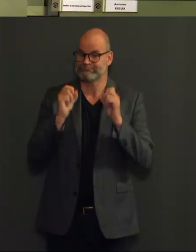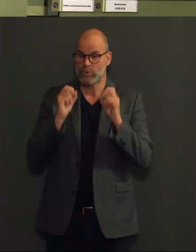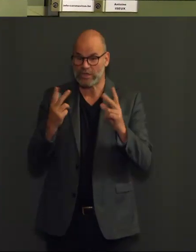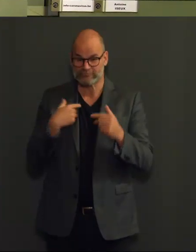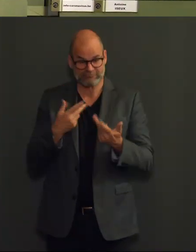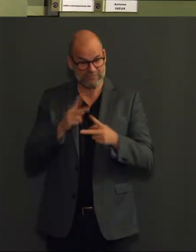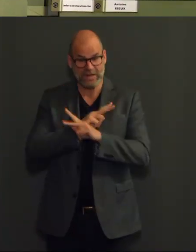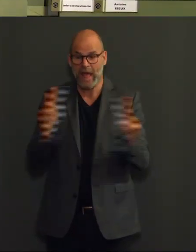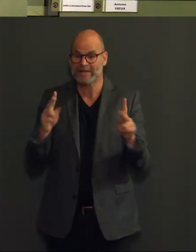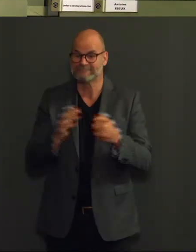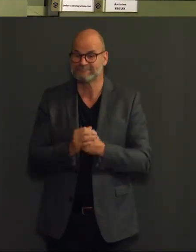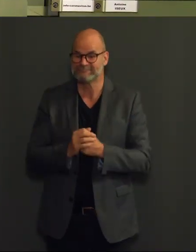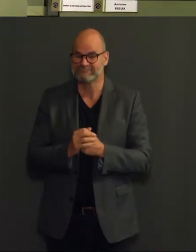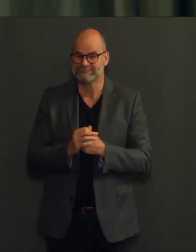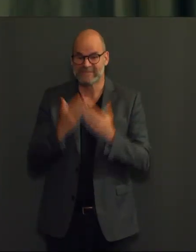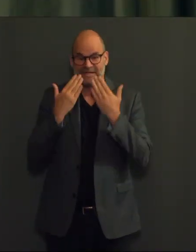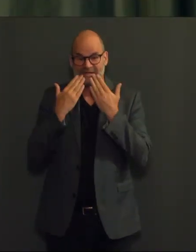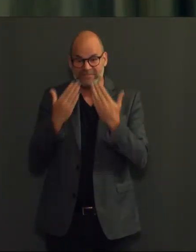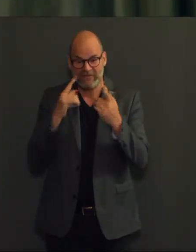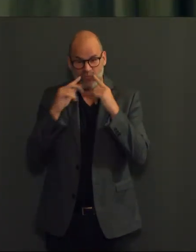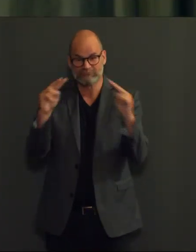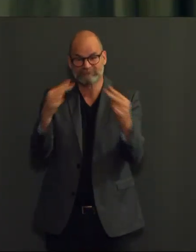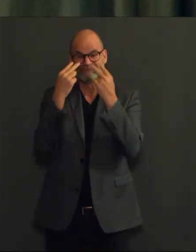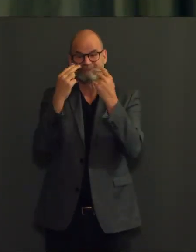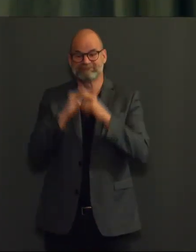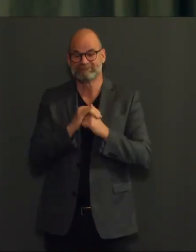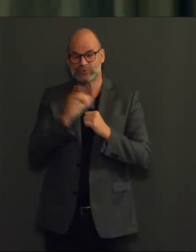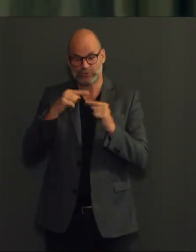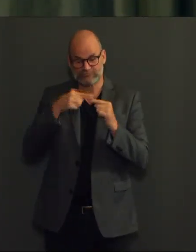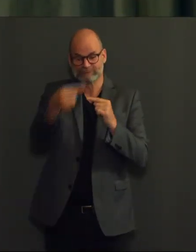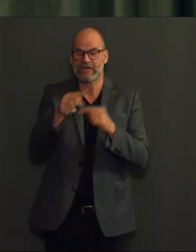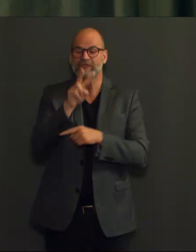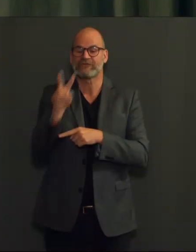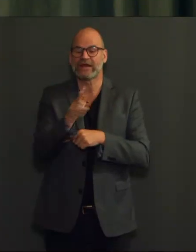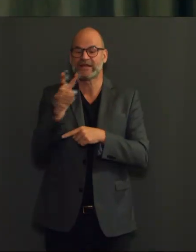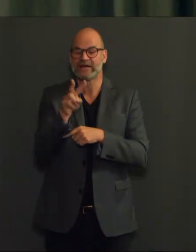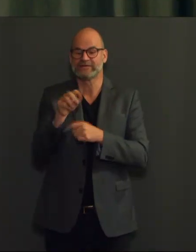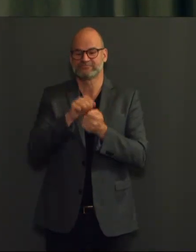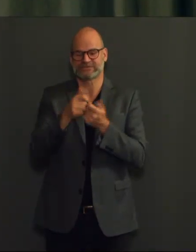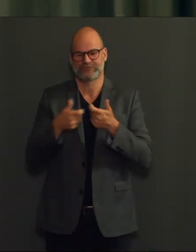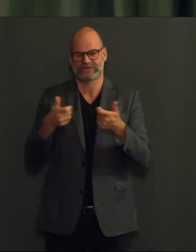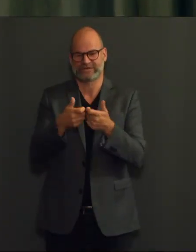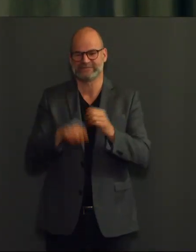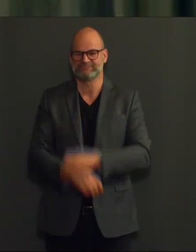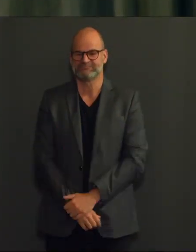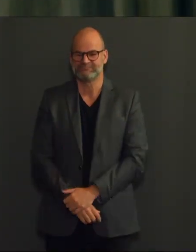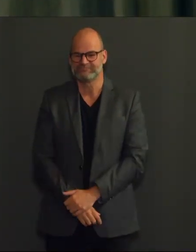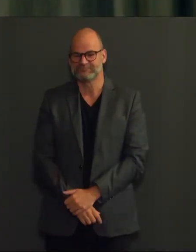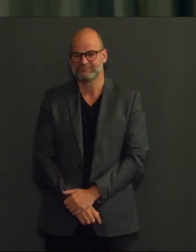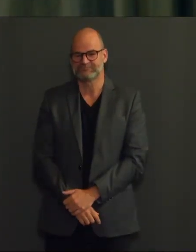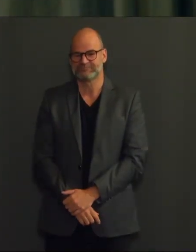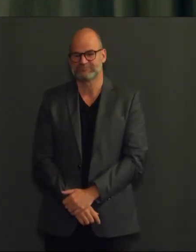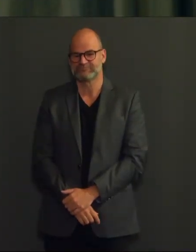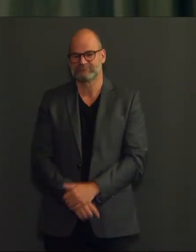We danken jullie voor uw aandacht. Tot vrijdag voor de volgende pers conferentie. Goede korte